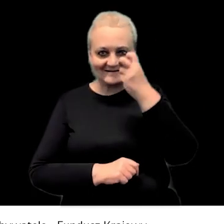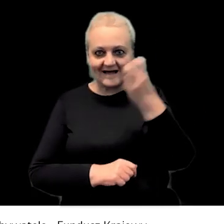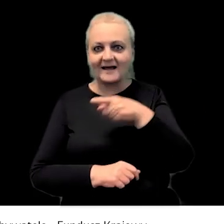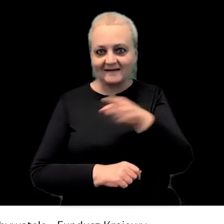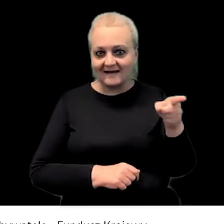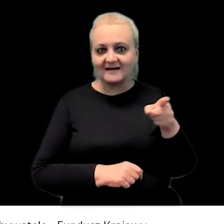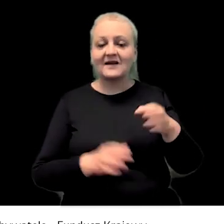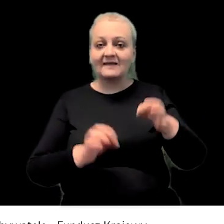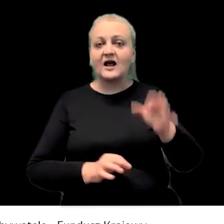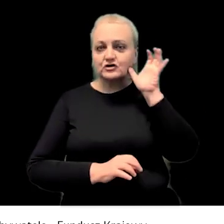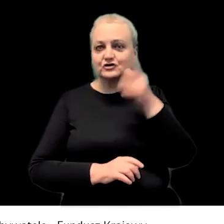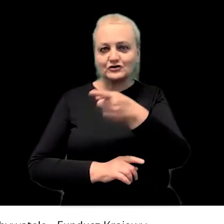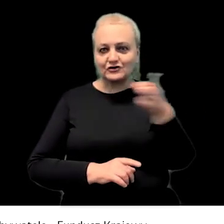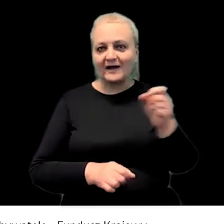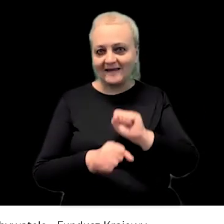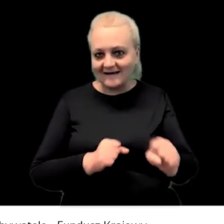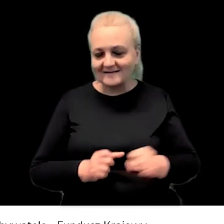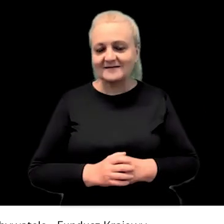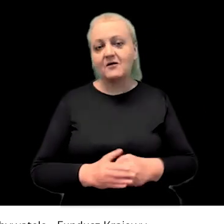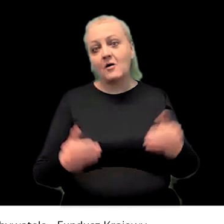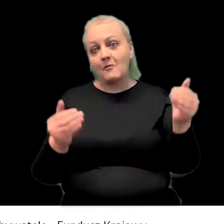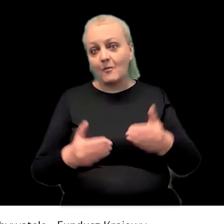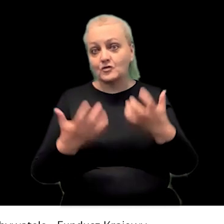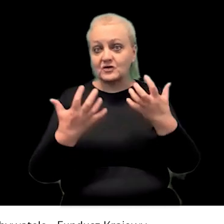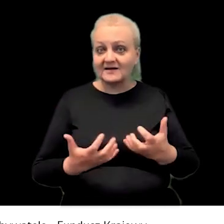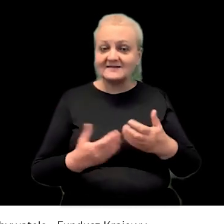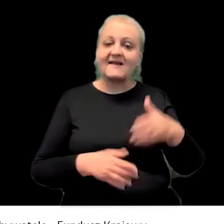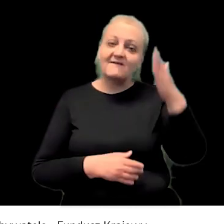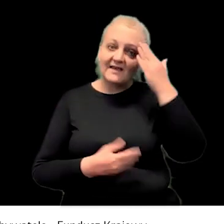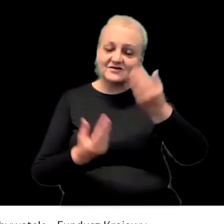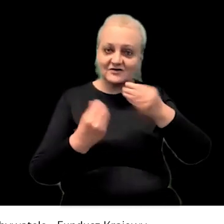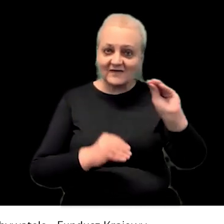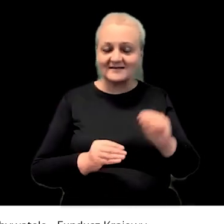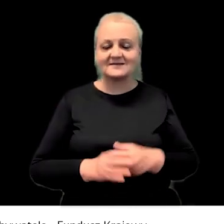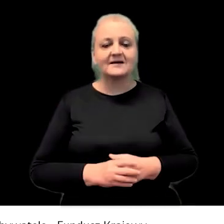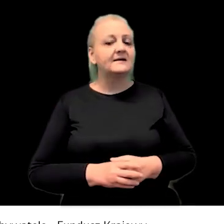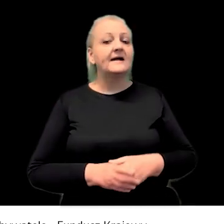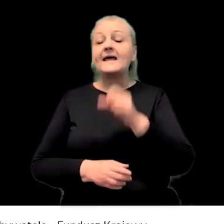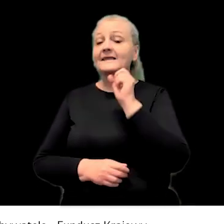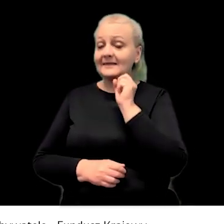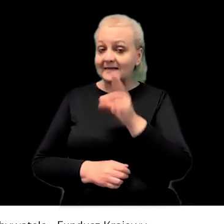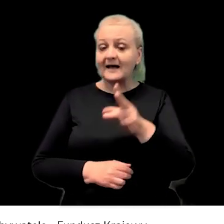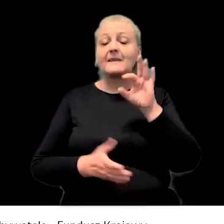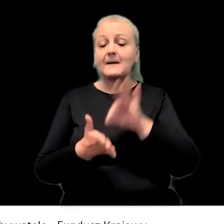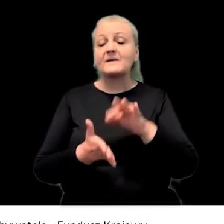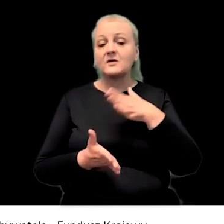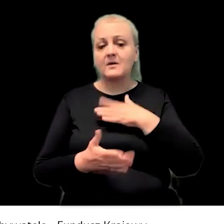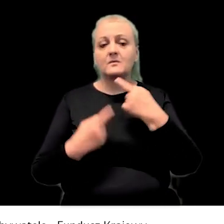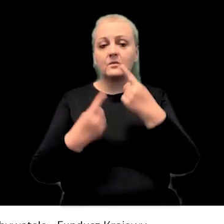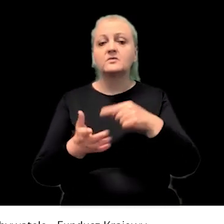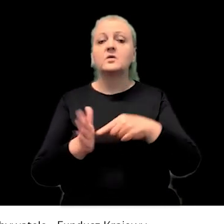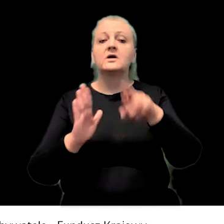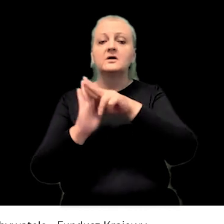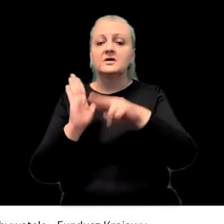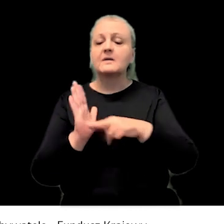mamy osoby, które są zainteresowane i nas teraz słuchają i może by się chciały czegoś więcej dowiedzieć. Tak, na